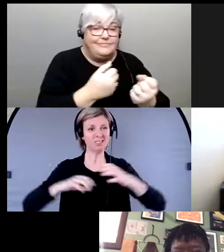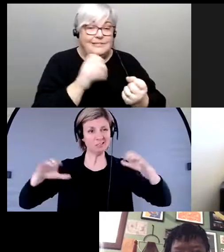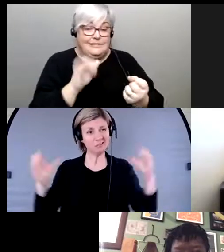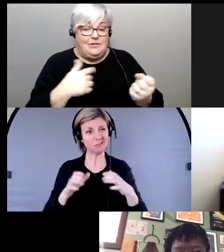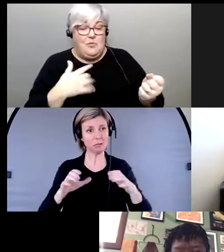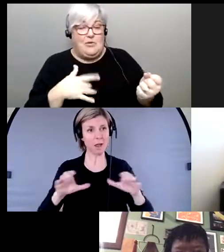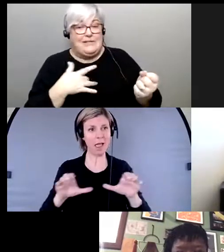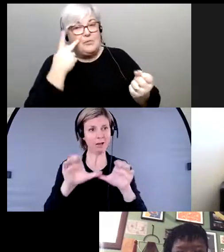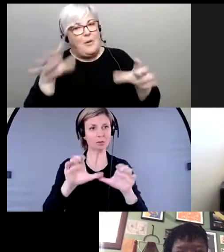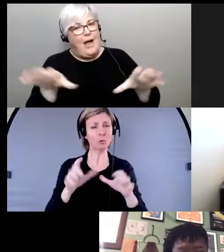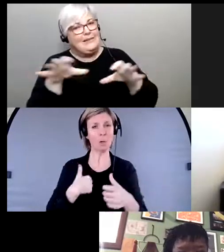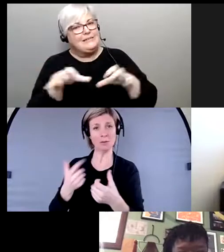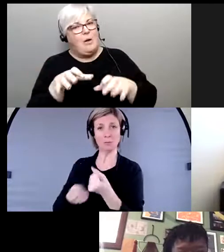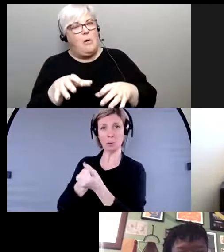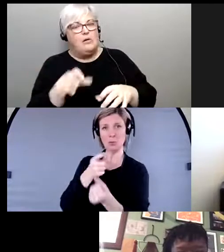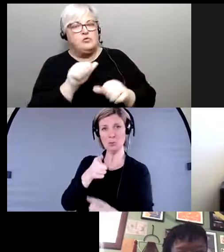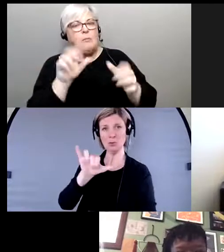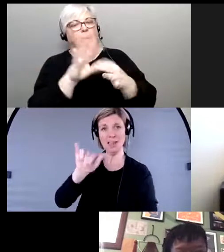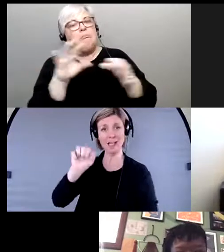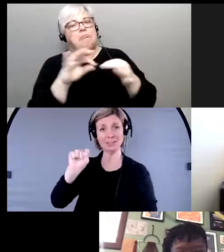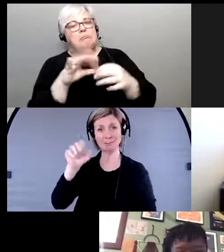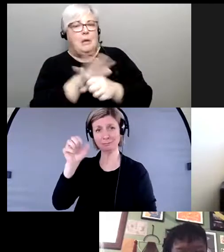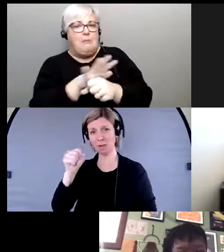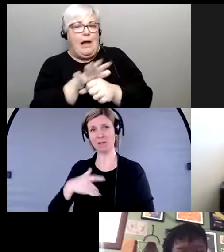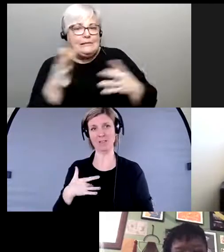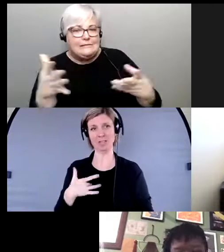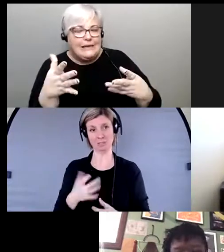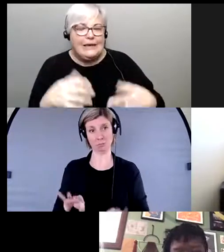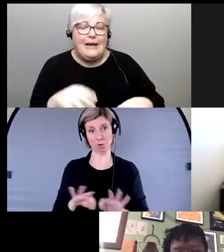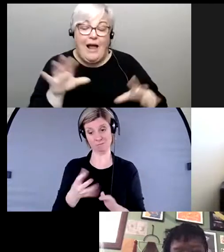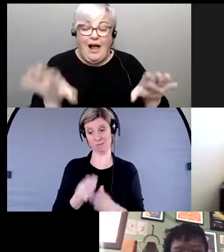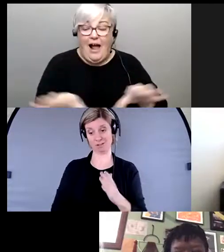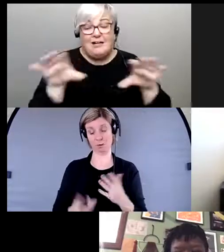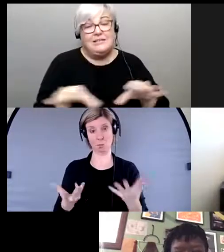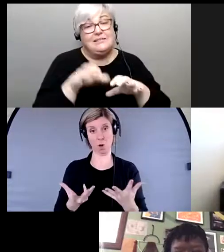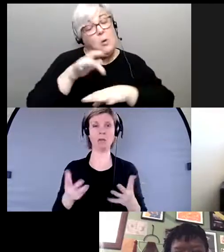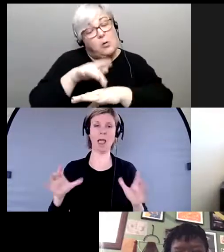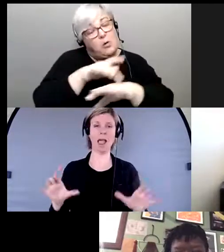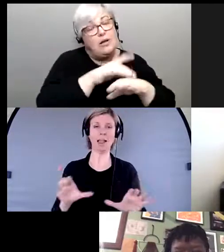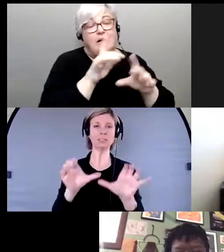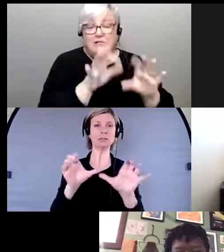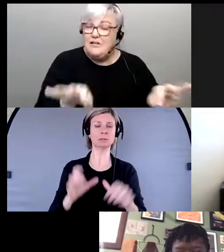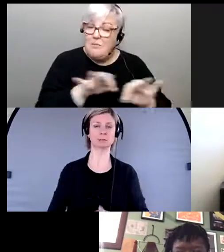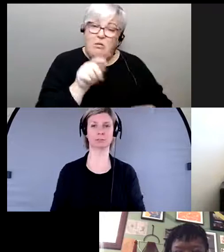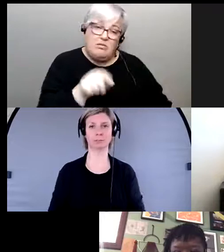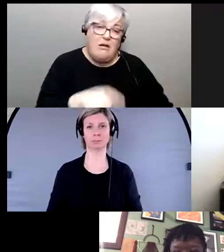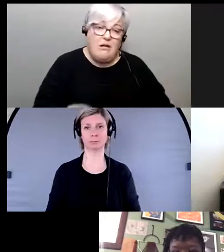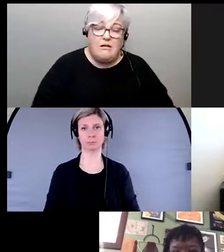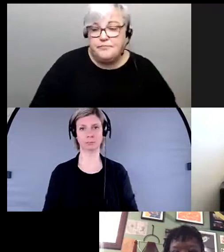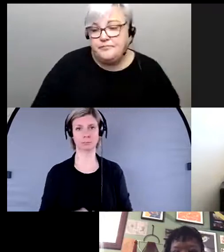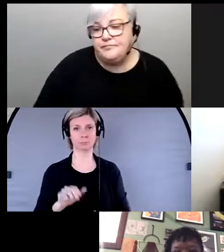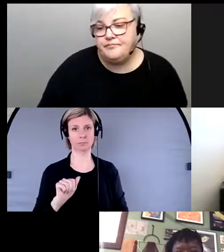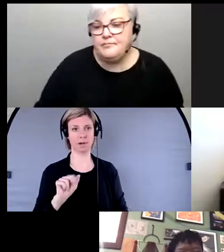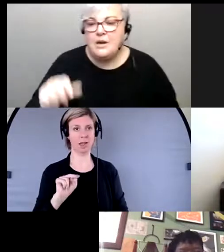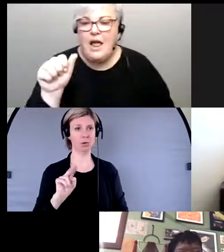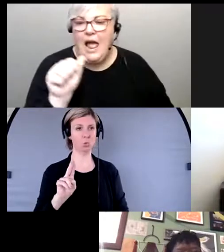donc tout ça pour dire simplement que je suis très d'accord avec ce que Yaz a dit mais je pense que les actions qu'on traite sont vraiment importantes oui absolument et c'est